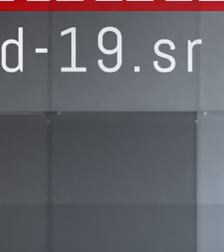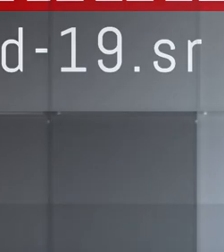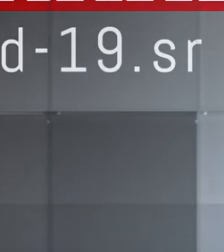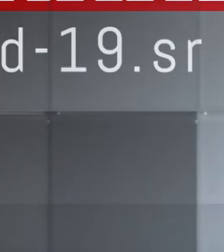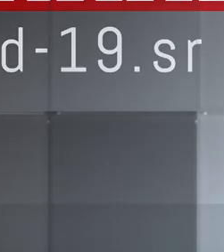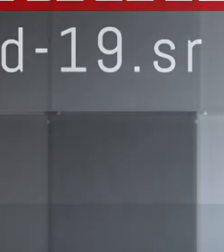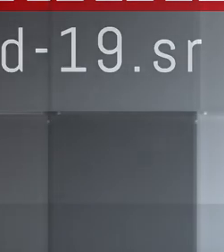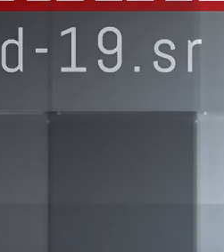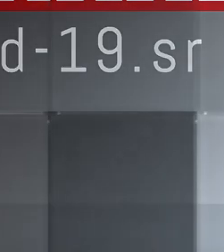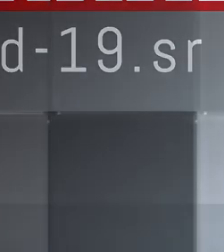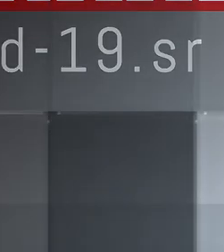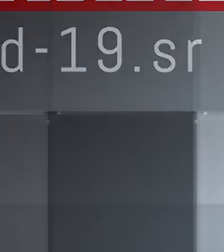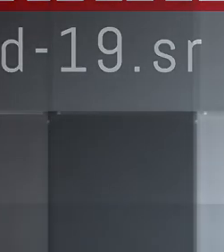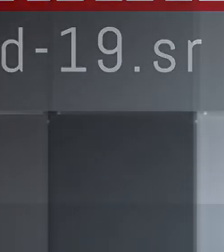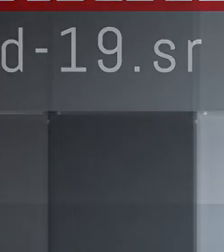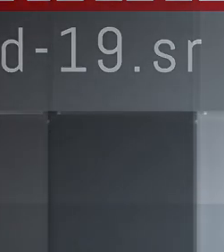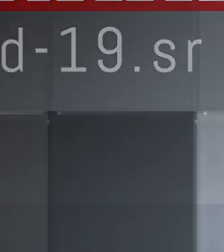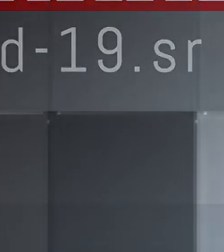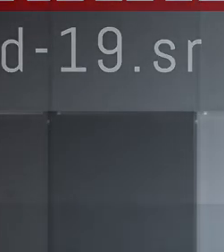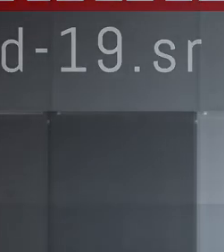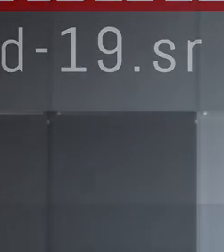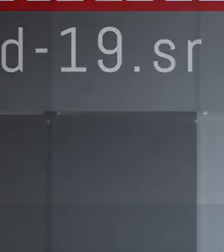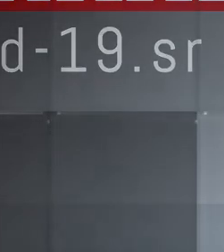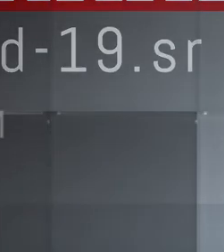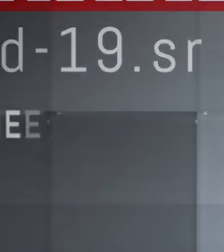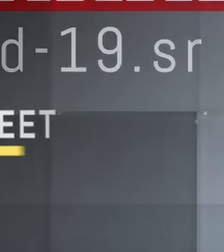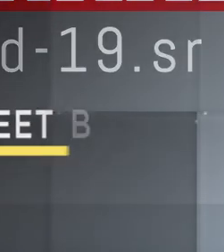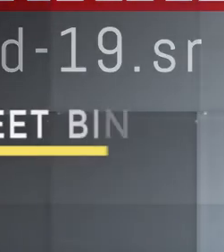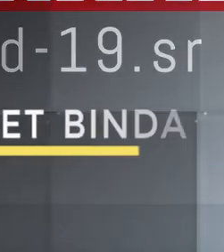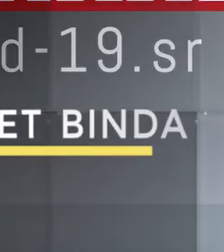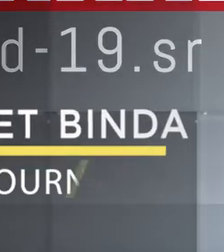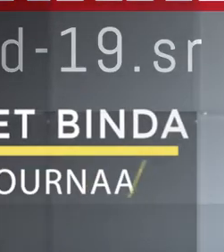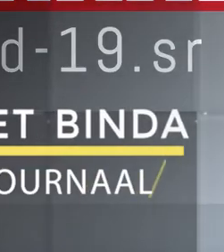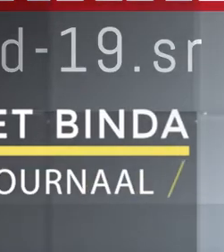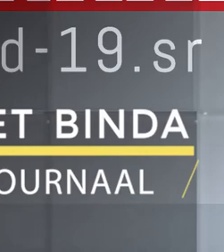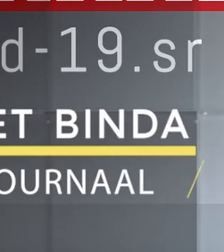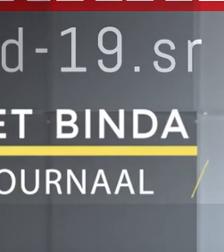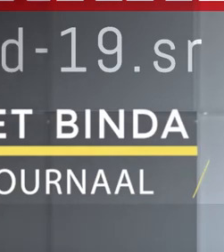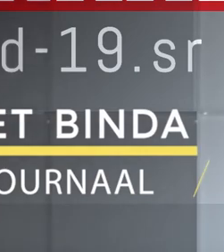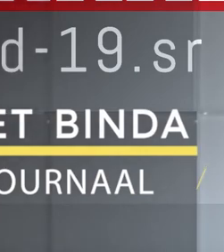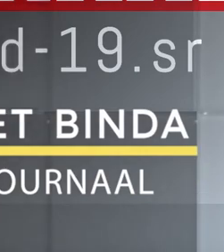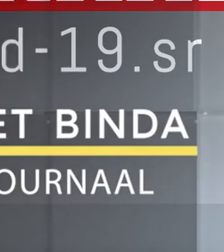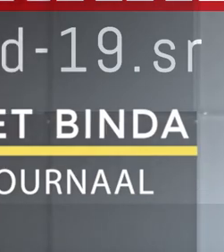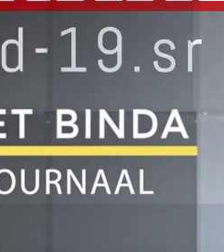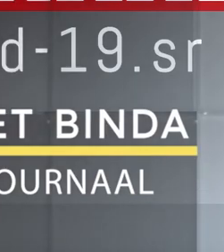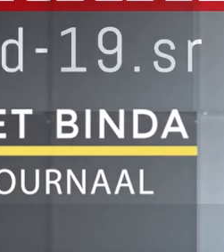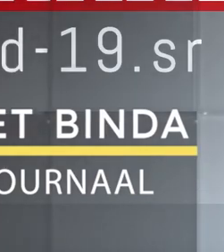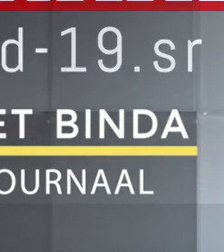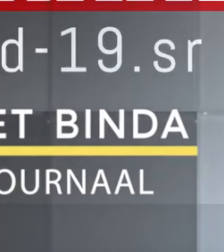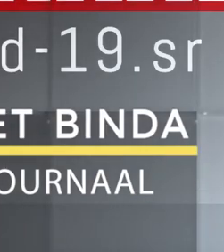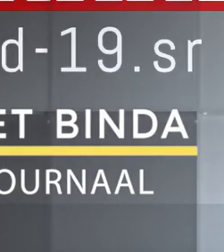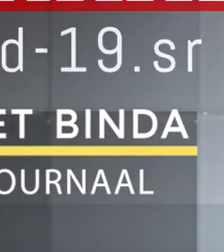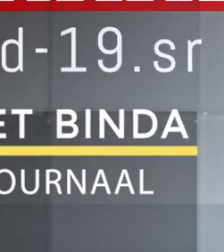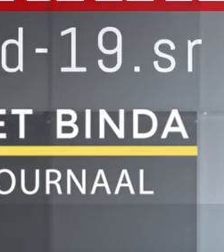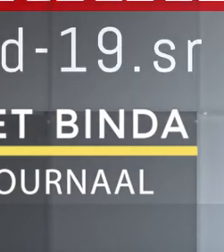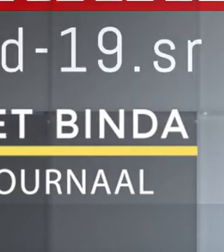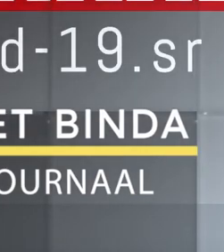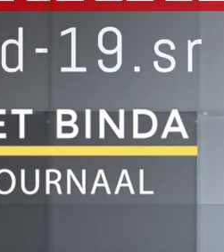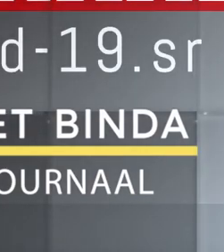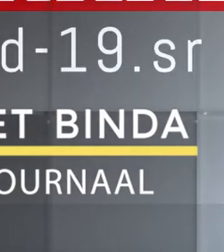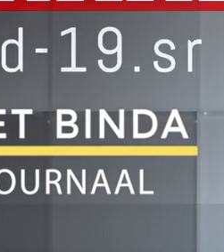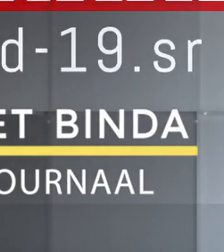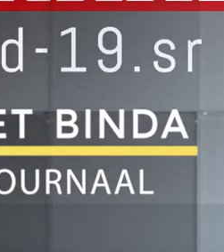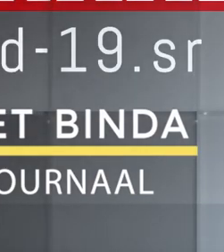zoals het dragen van een mond-neusbedekking, regelmatig de handen ontsmetten en het houden van 1